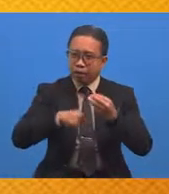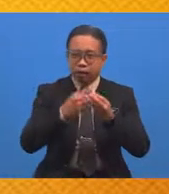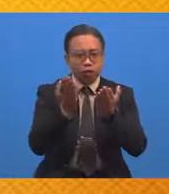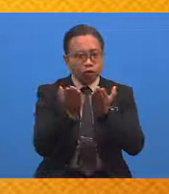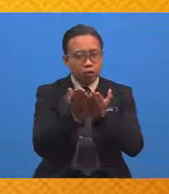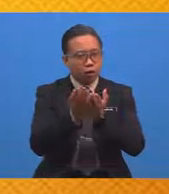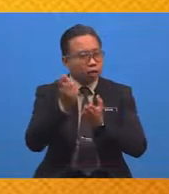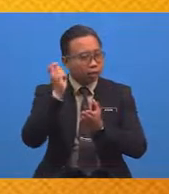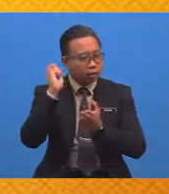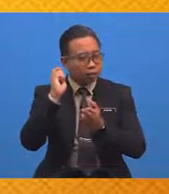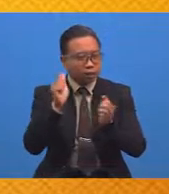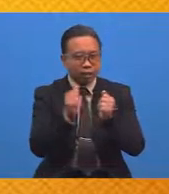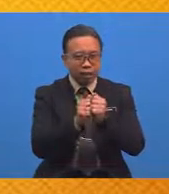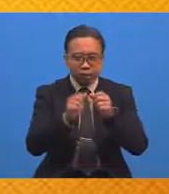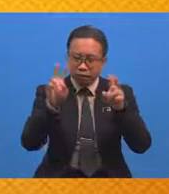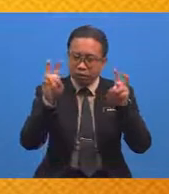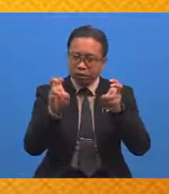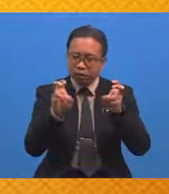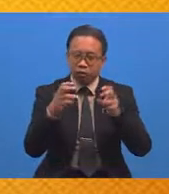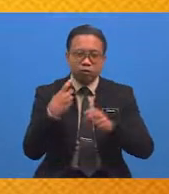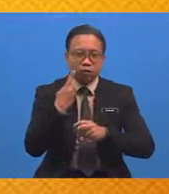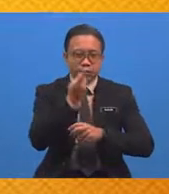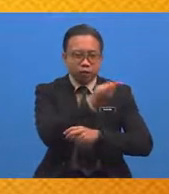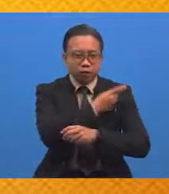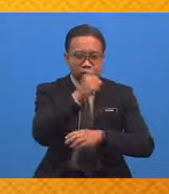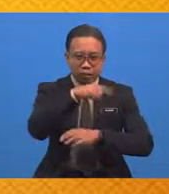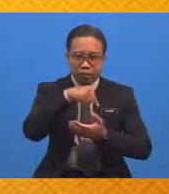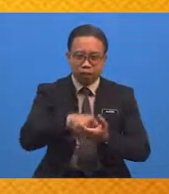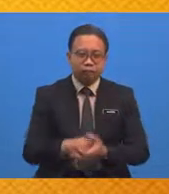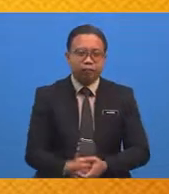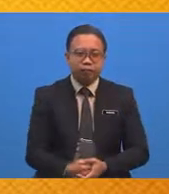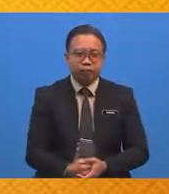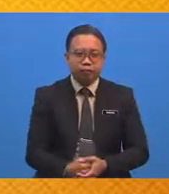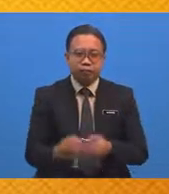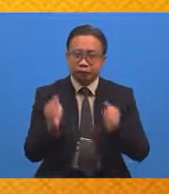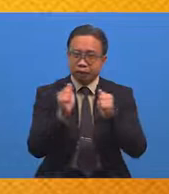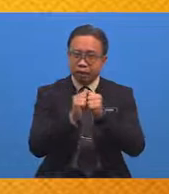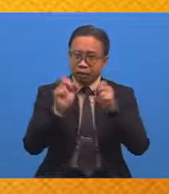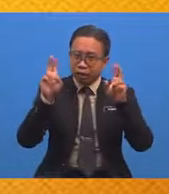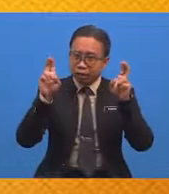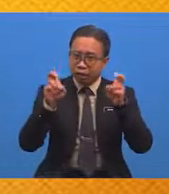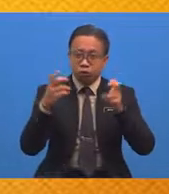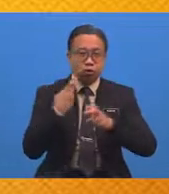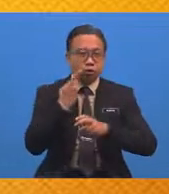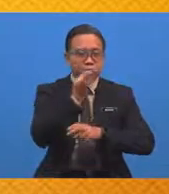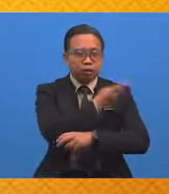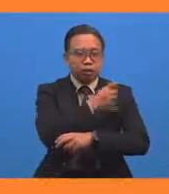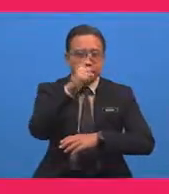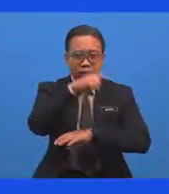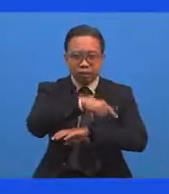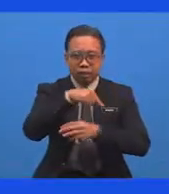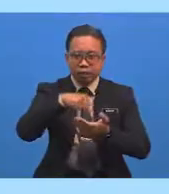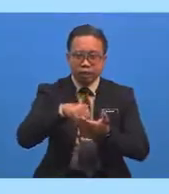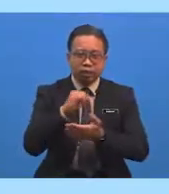Dengan tajuk pembelajaran kita Kaitannya dengan tajuk kita pada hari ini ialah